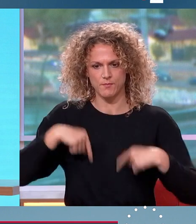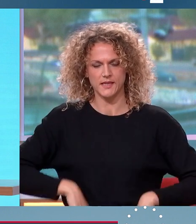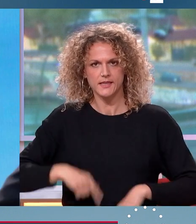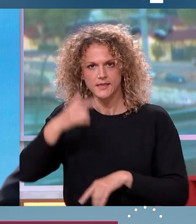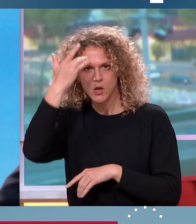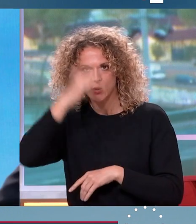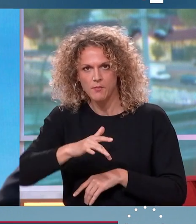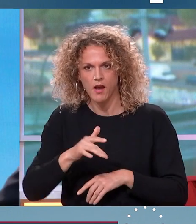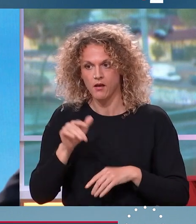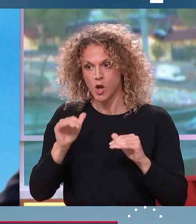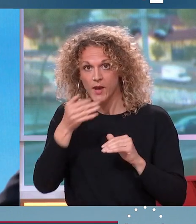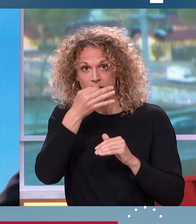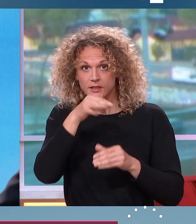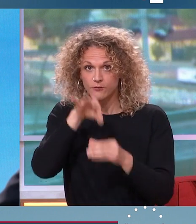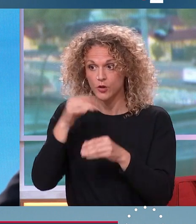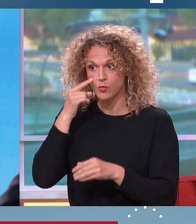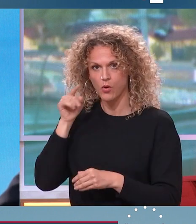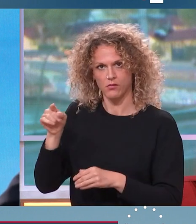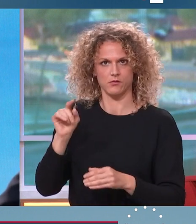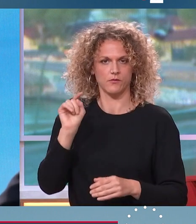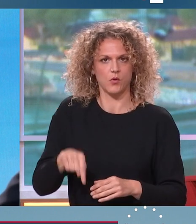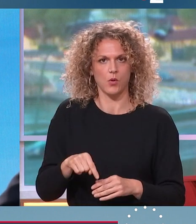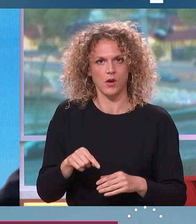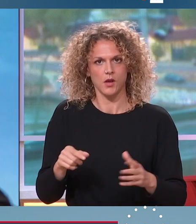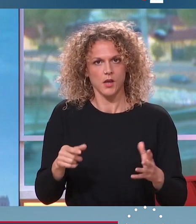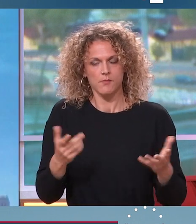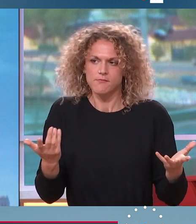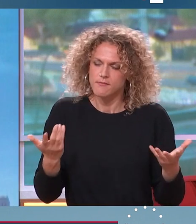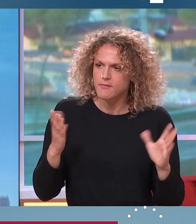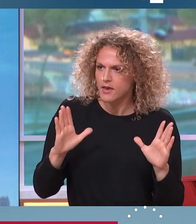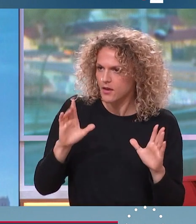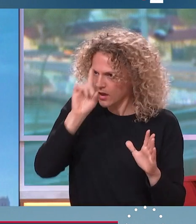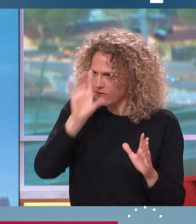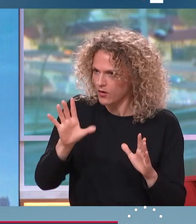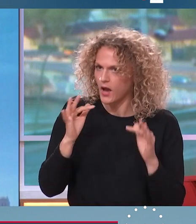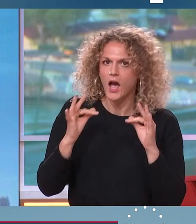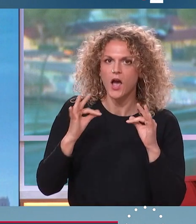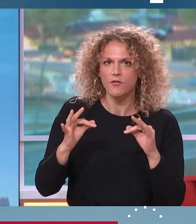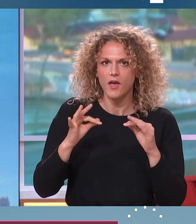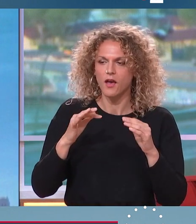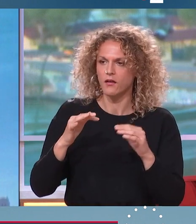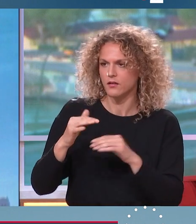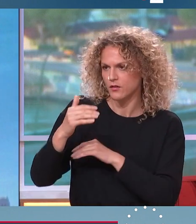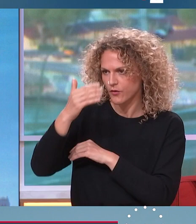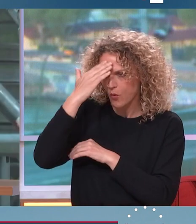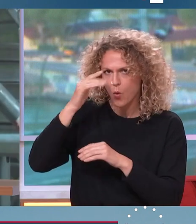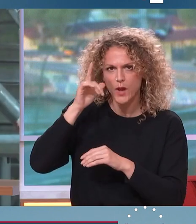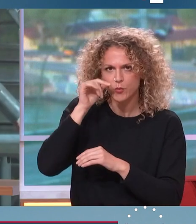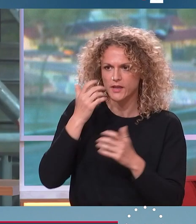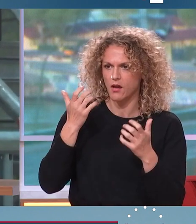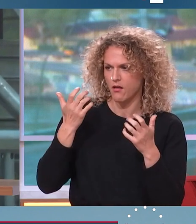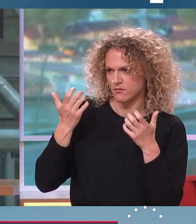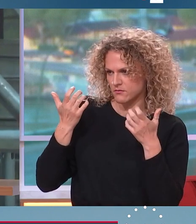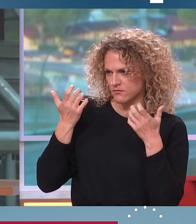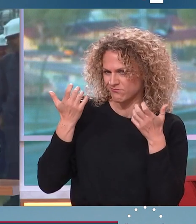Moi je crois que ce n'est pas sérieux. C'est un argument qui ne marche plus ça, M. Olivier, vous pensez ? Vous dites l'argument moral, le front républicain, le tout sauf Marine